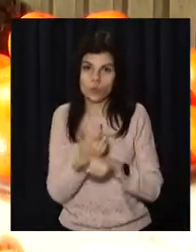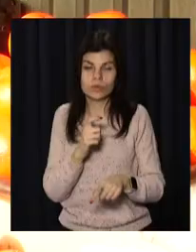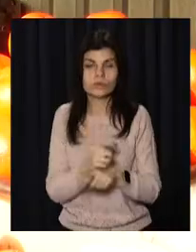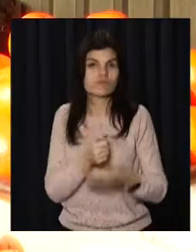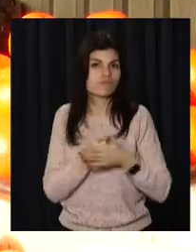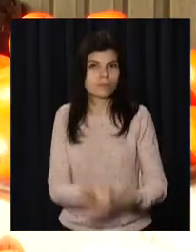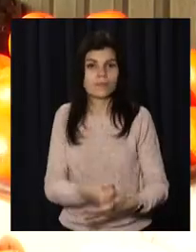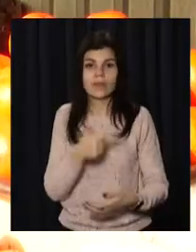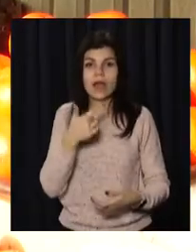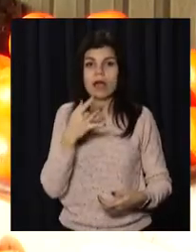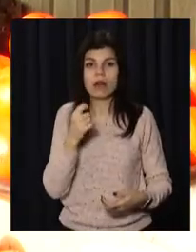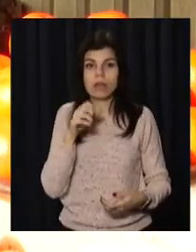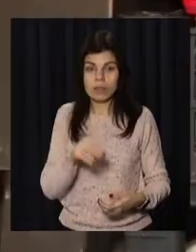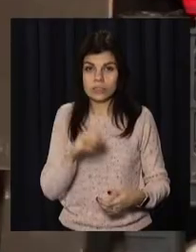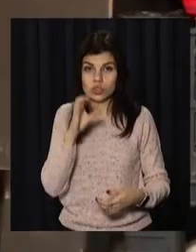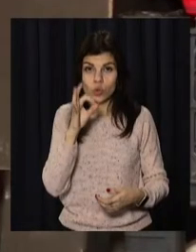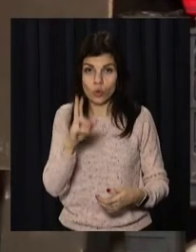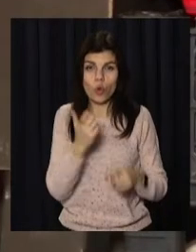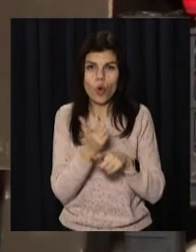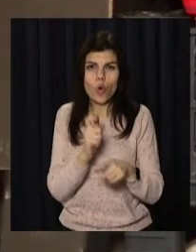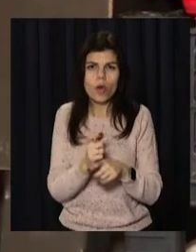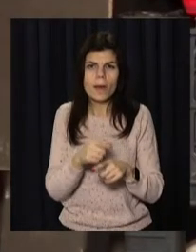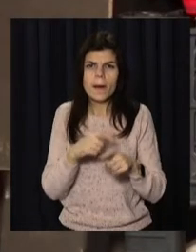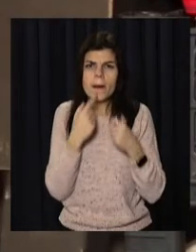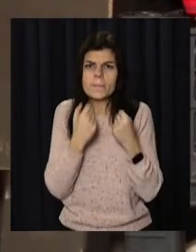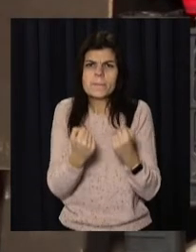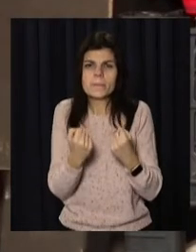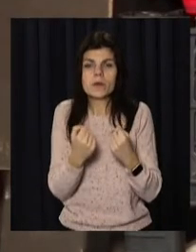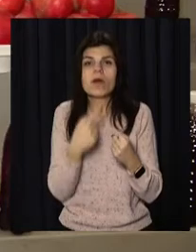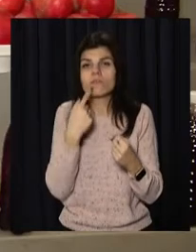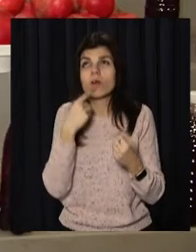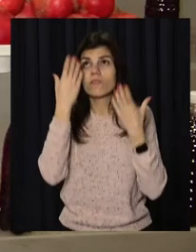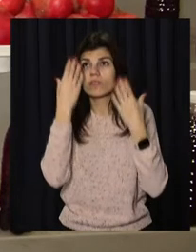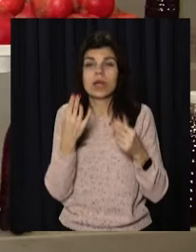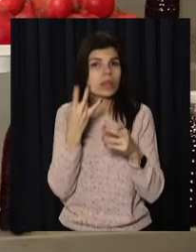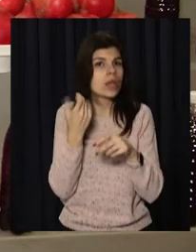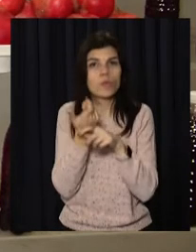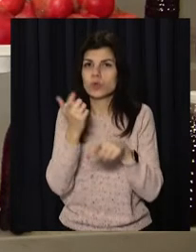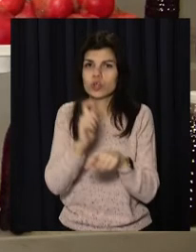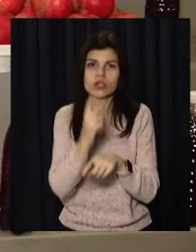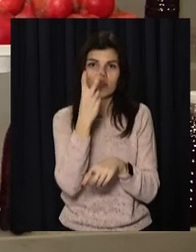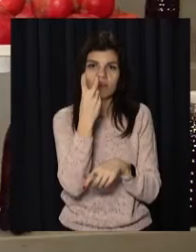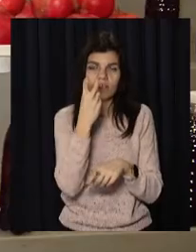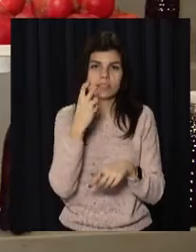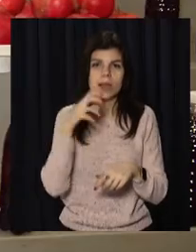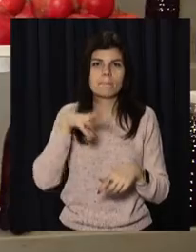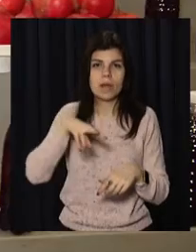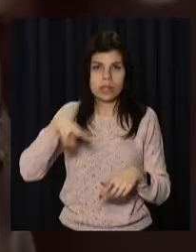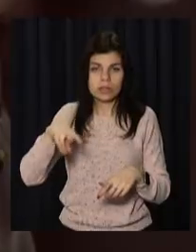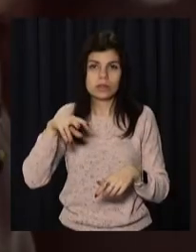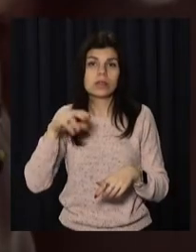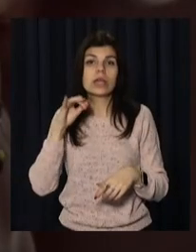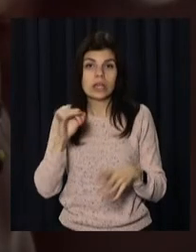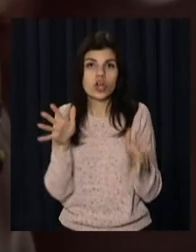це не поступається навіть цитрусовим. Гранатовий сік дуже концентрований, тому лікарі рекомендують вживати на день найбільше